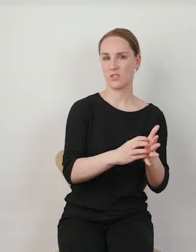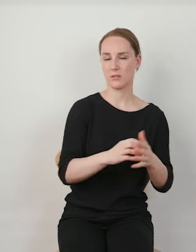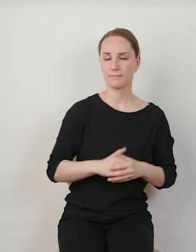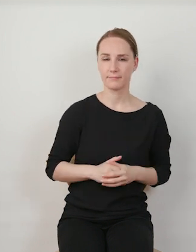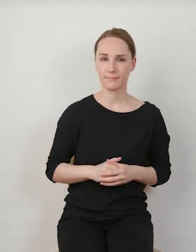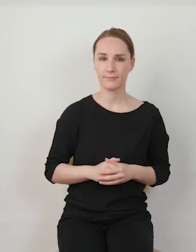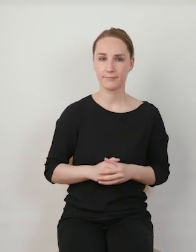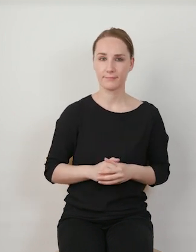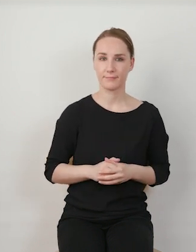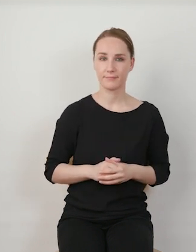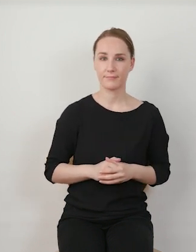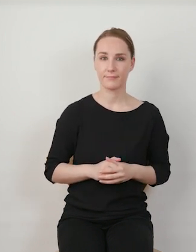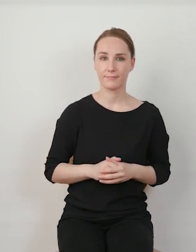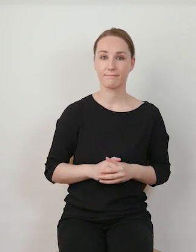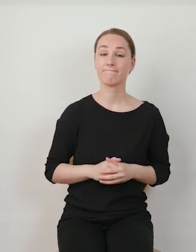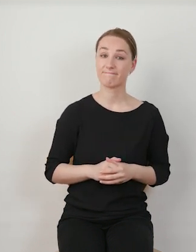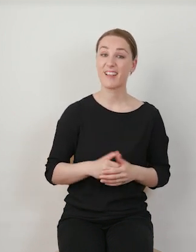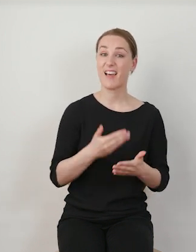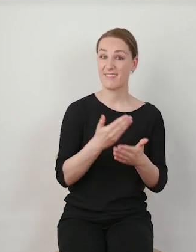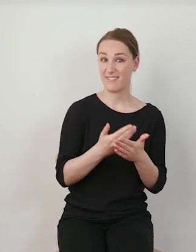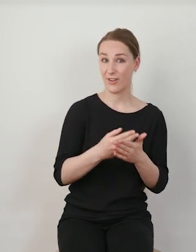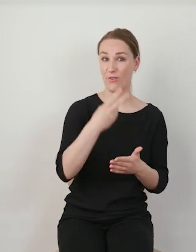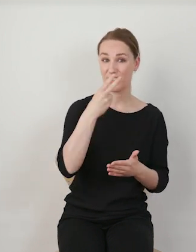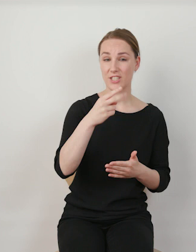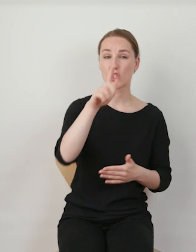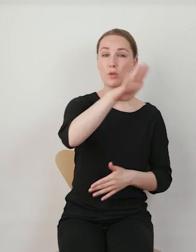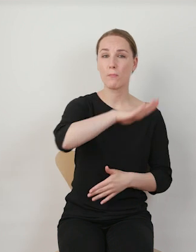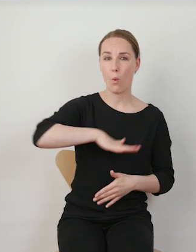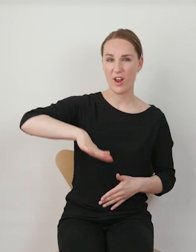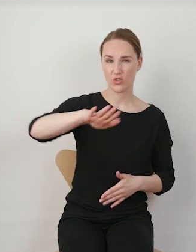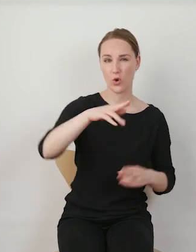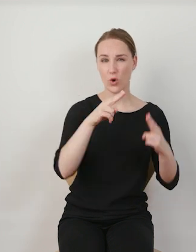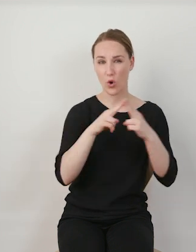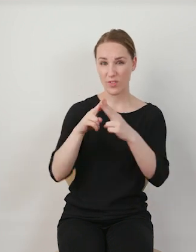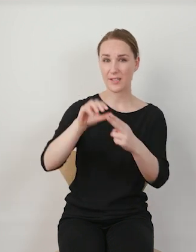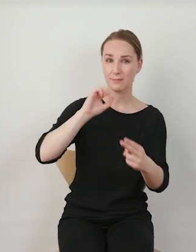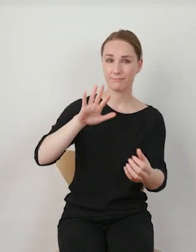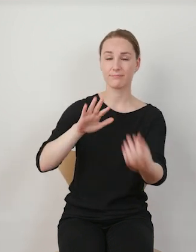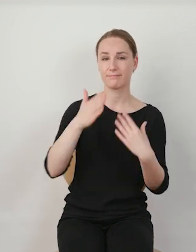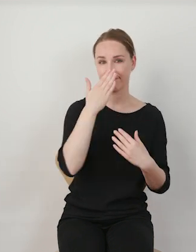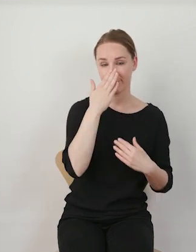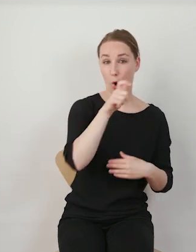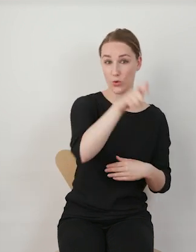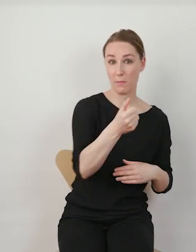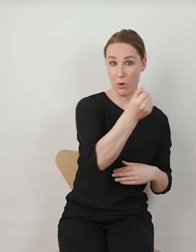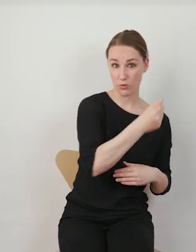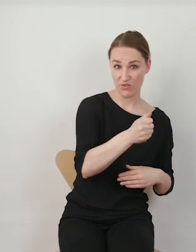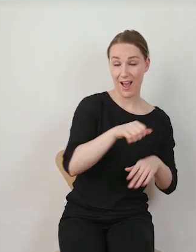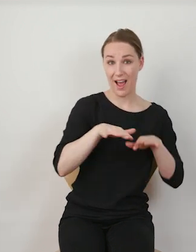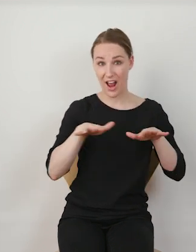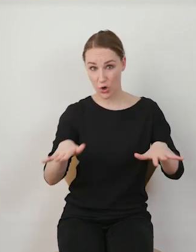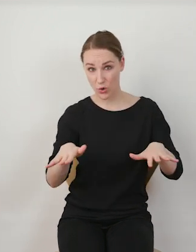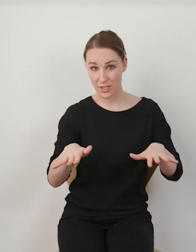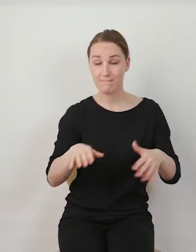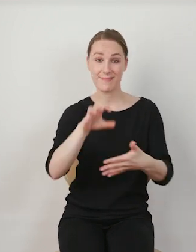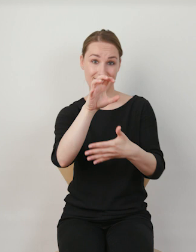Dlatego też możemy mówić o tym, że społecznościowe interakcje zachodzą na linii użytkownik-algorytm